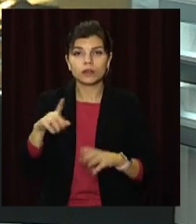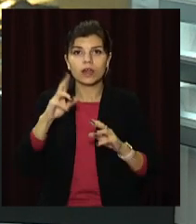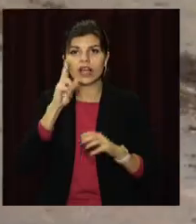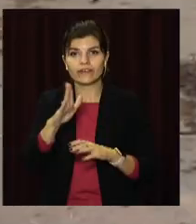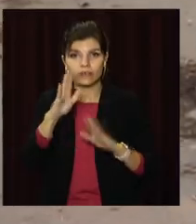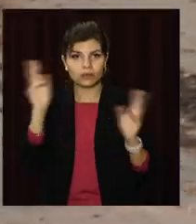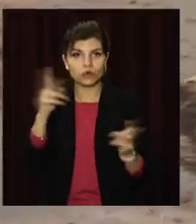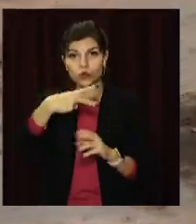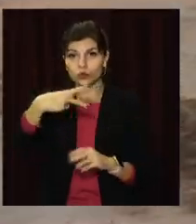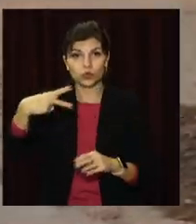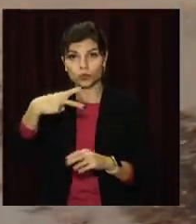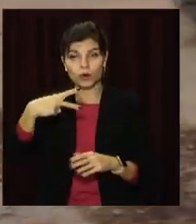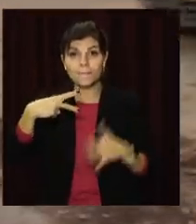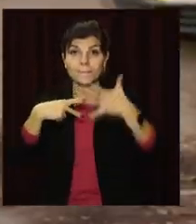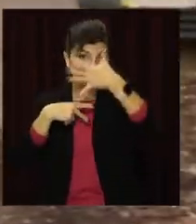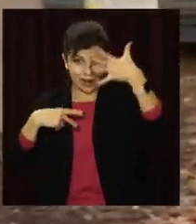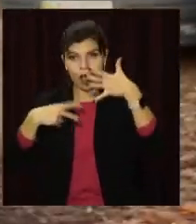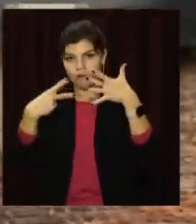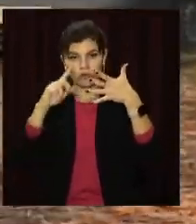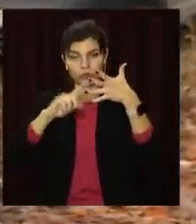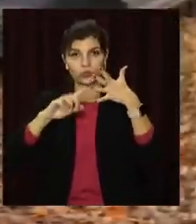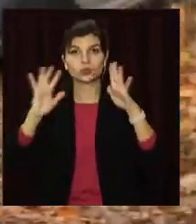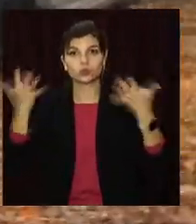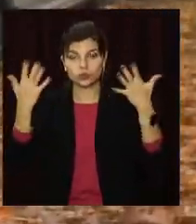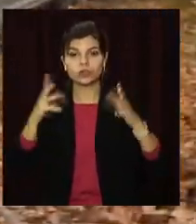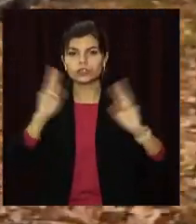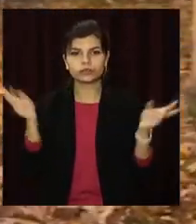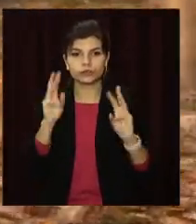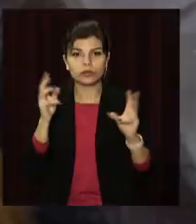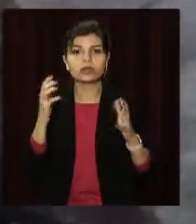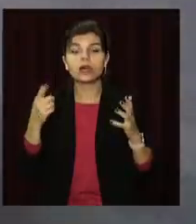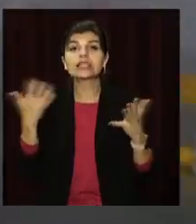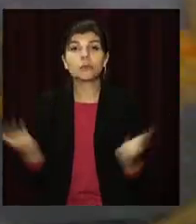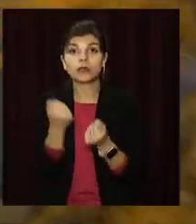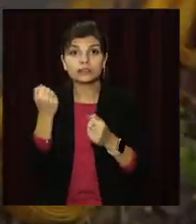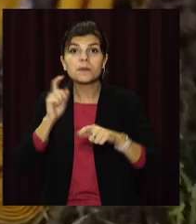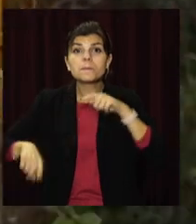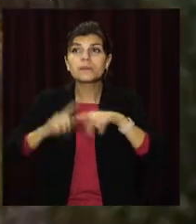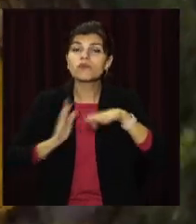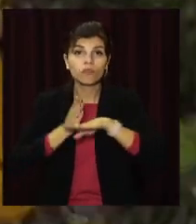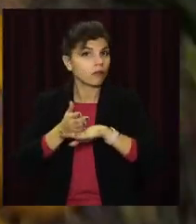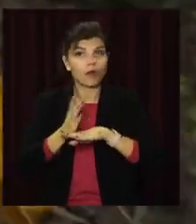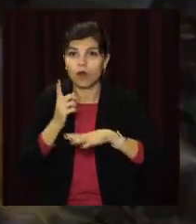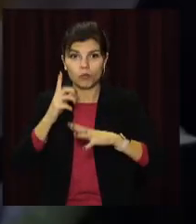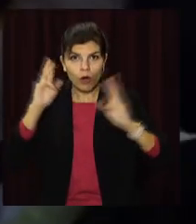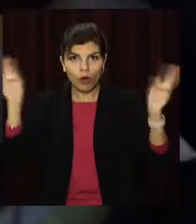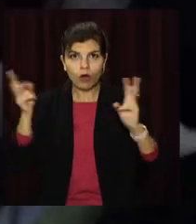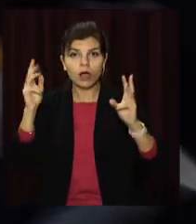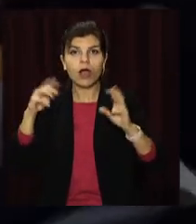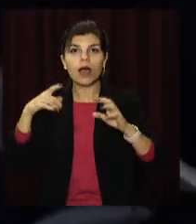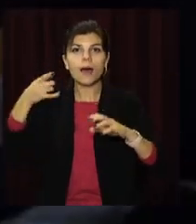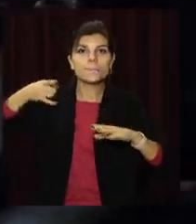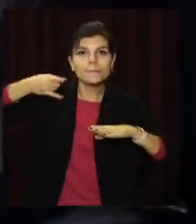Абхазької Соборного району. Там палала квартира на другому поверсі п'ятиповерхівки. Дістатися займання швидко